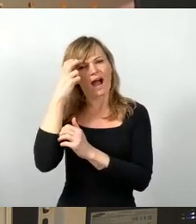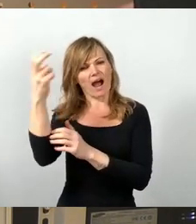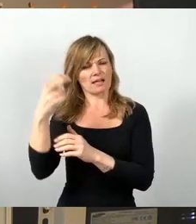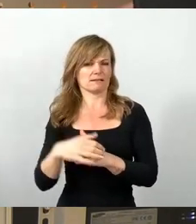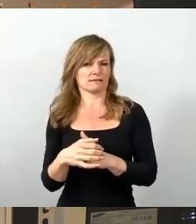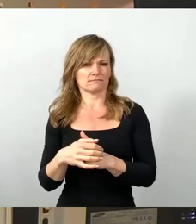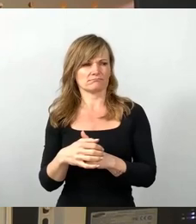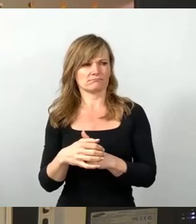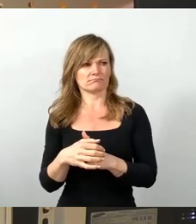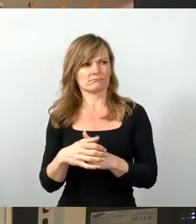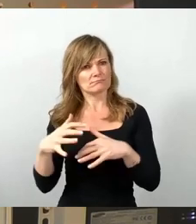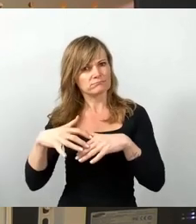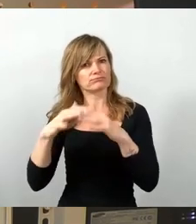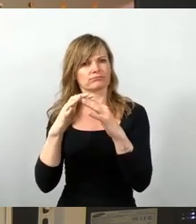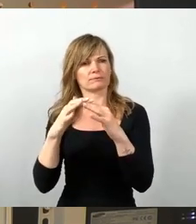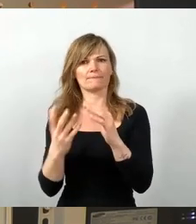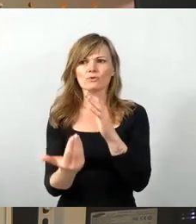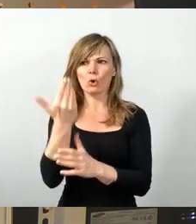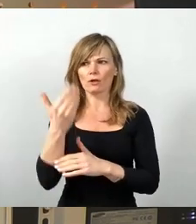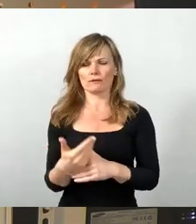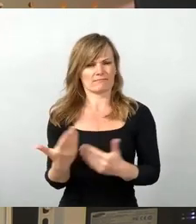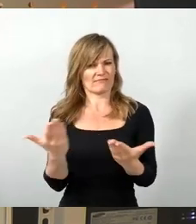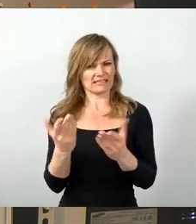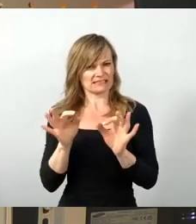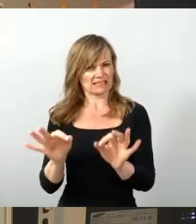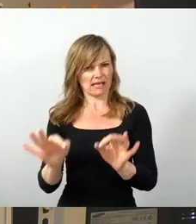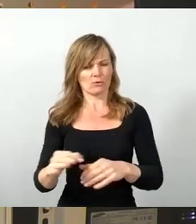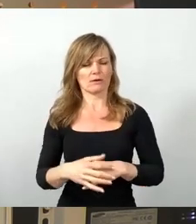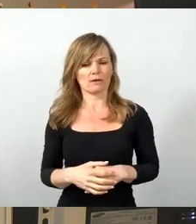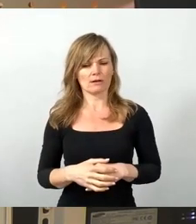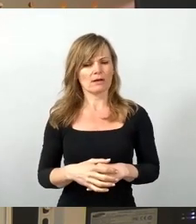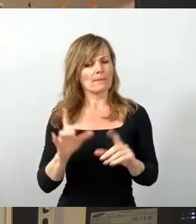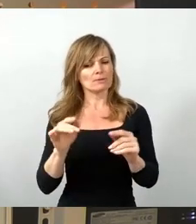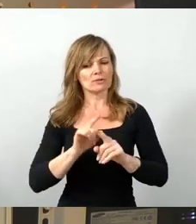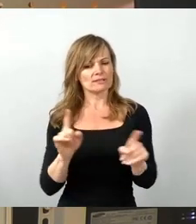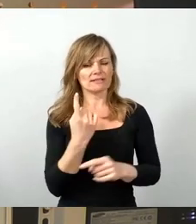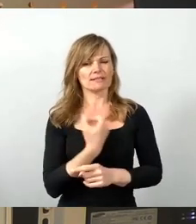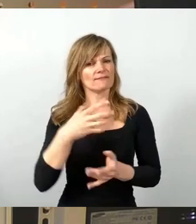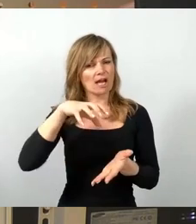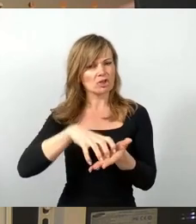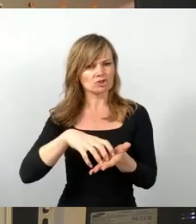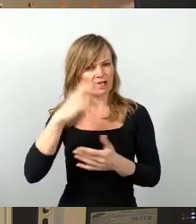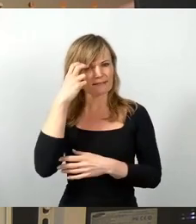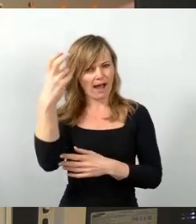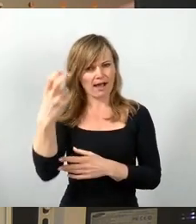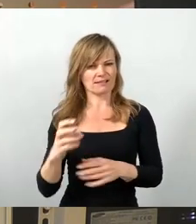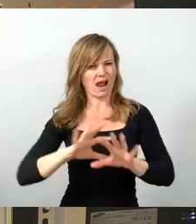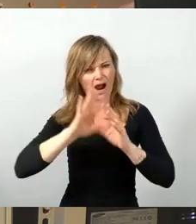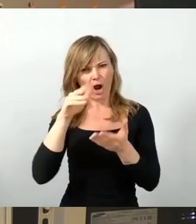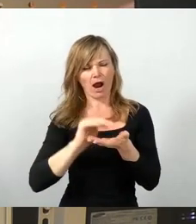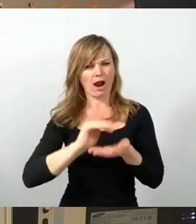wir als Stadtrat Dinge komplett abgeben, dass wir unsere Entscheidungsgewalt, unsere, ich sage mal so, auch